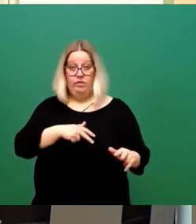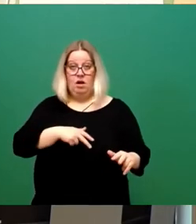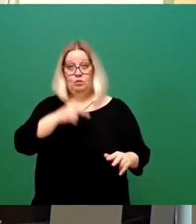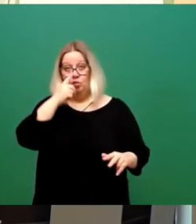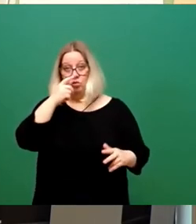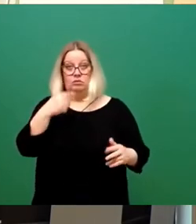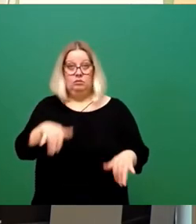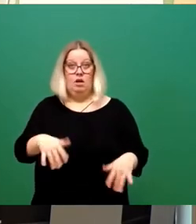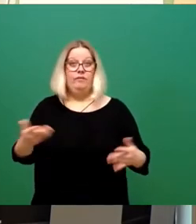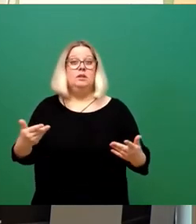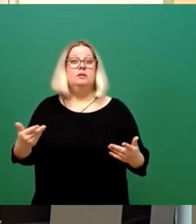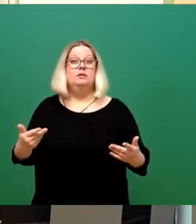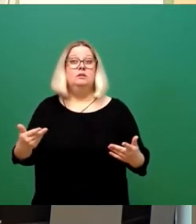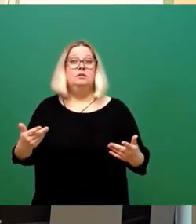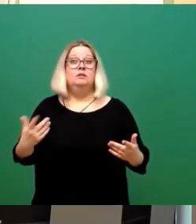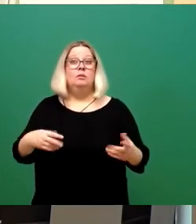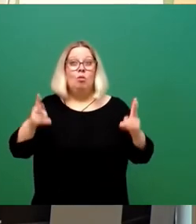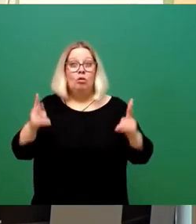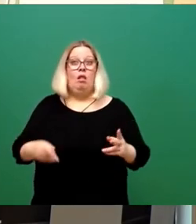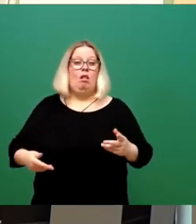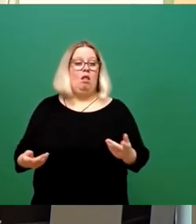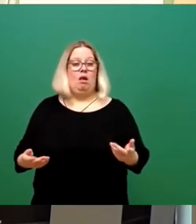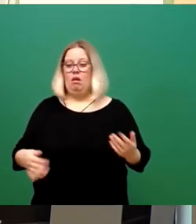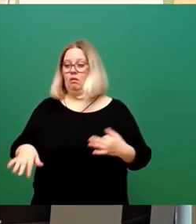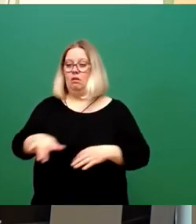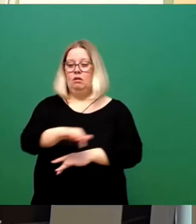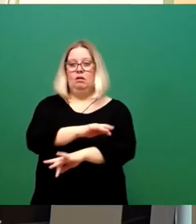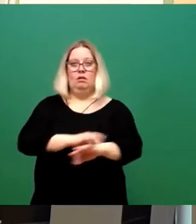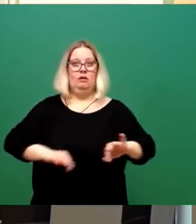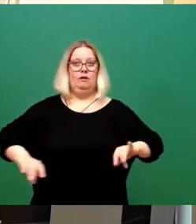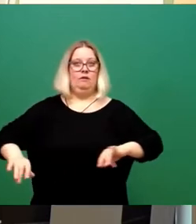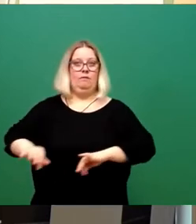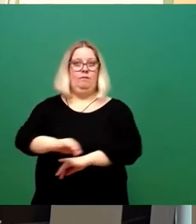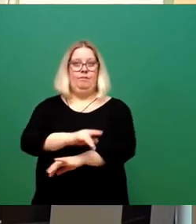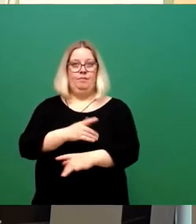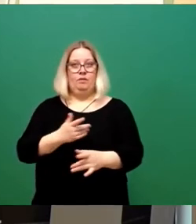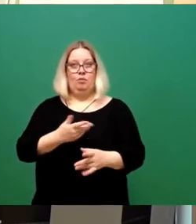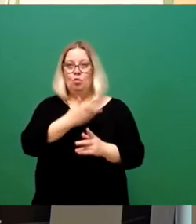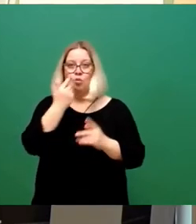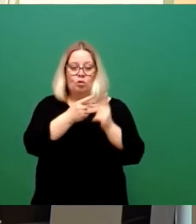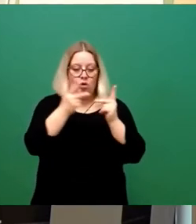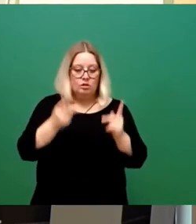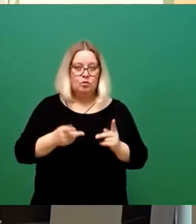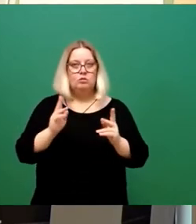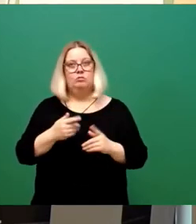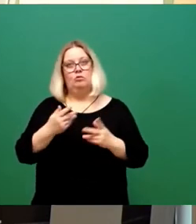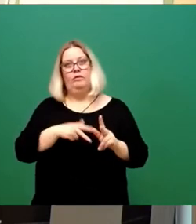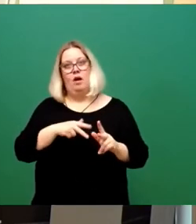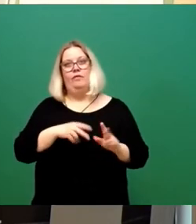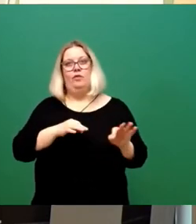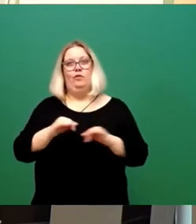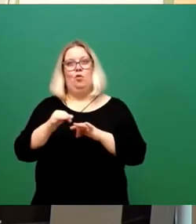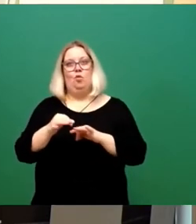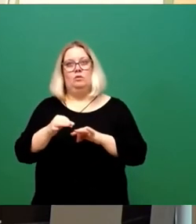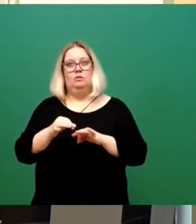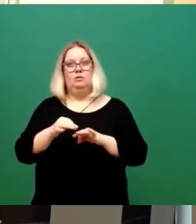dass hier ein Verwirrsspiel getrieben wurde, ohne Konzeption, ein klassischer Fall von Führungsversagen. Das